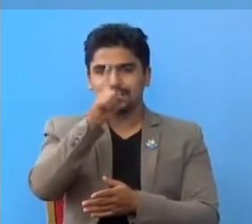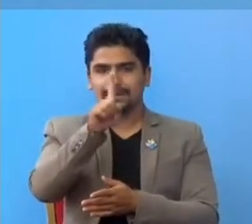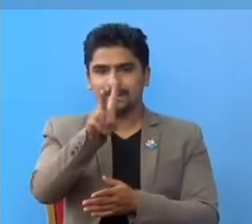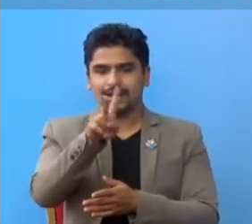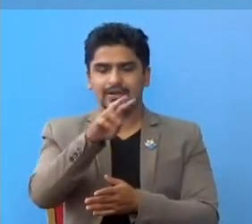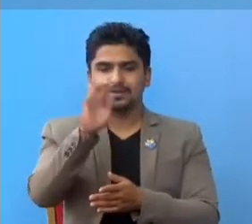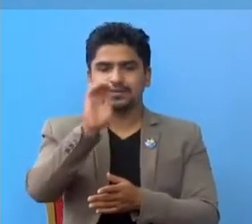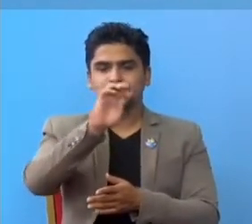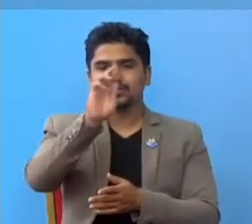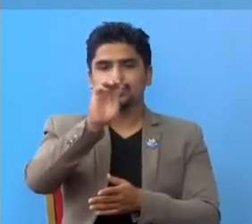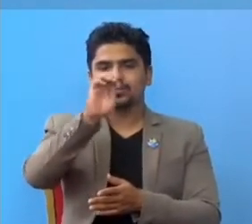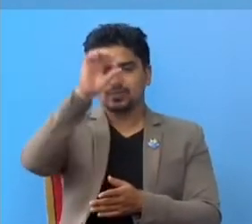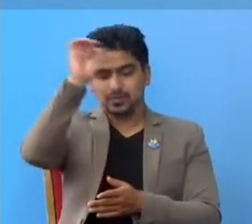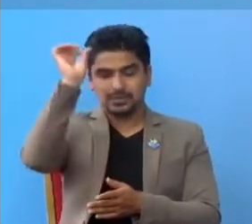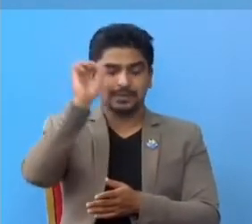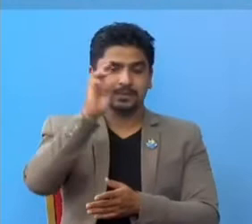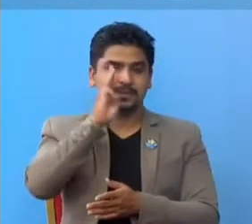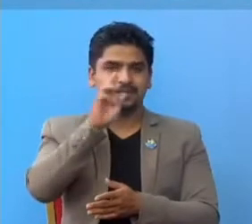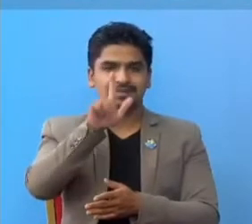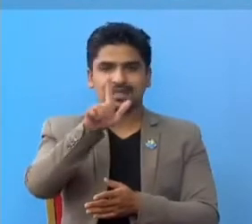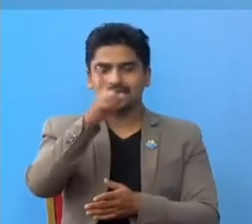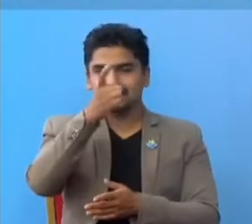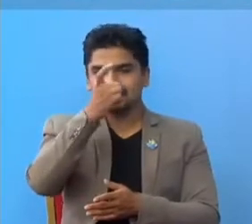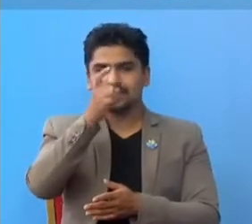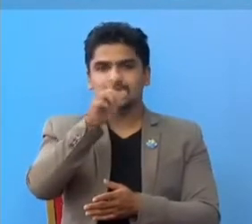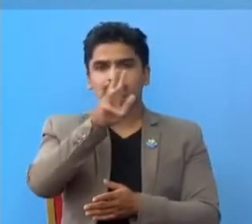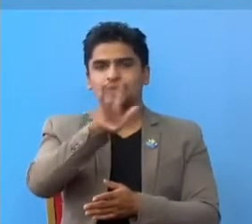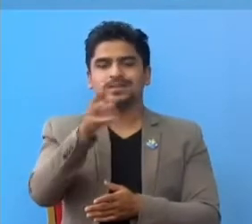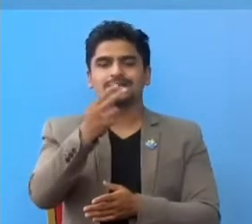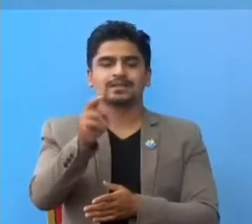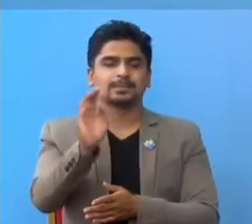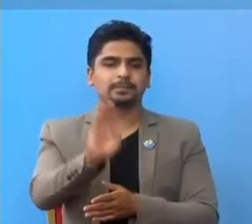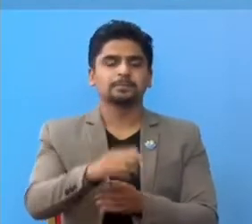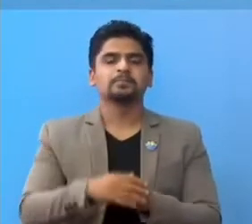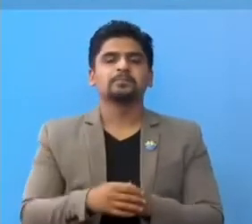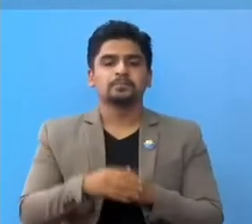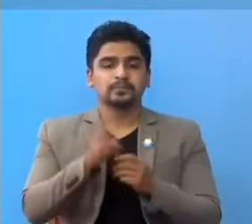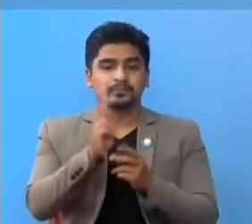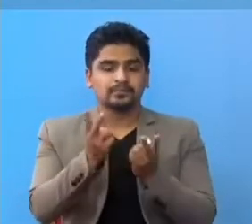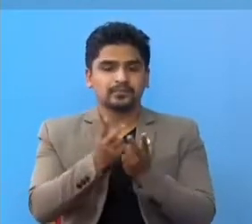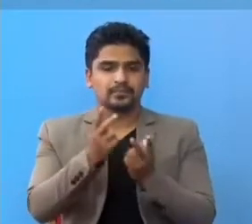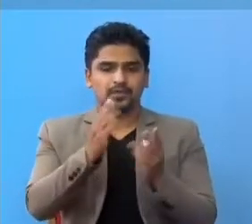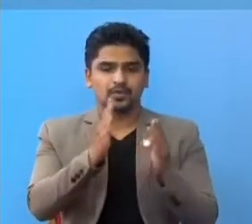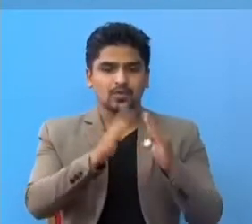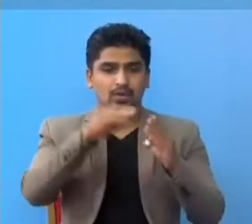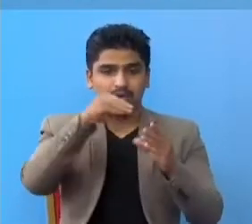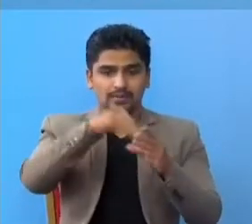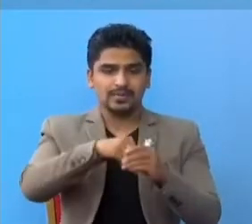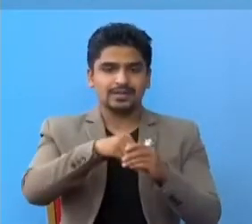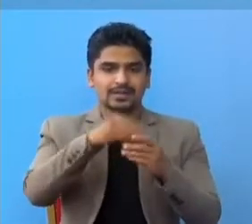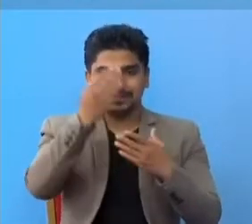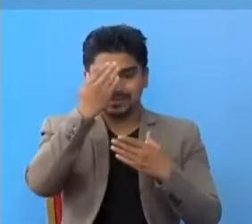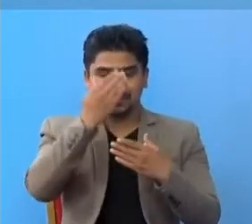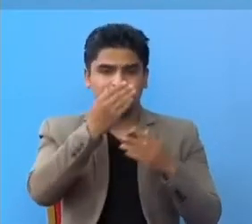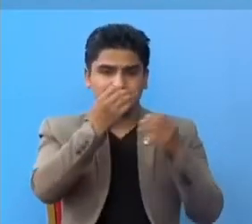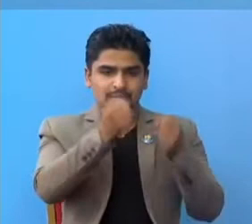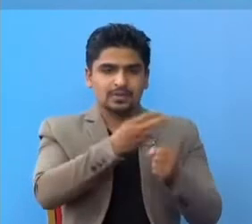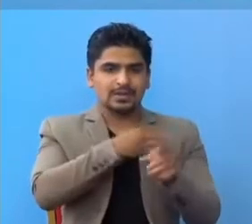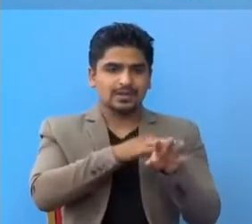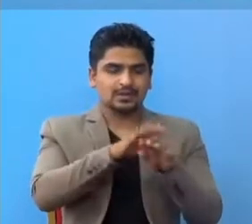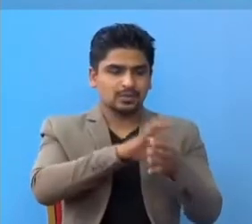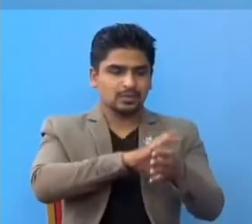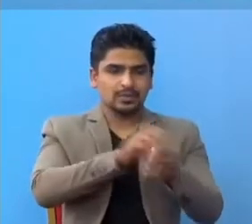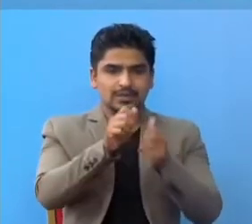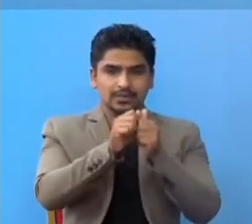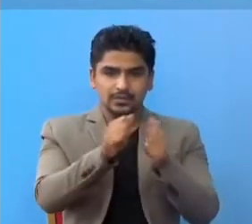रशुदुर पछिम प्रदेश मा सास्य उनान्से जना उन्होंच आसे घरी होमा आइसलेशन मा रोण वैक्को शंख्या प्रदेश